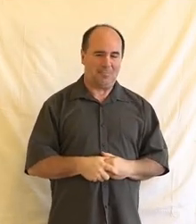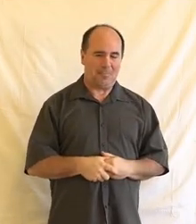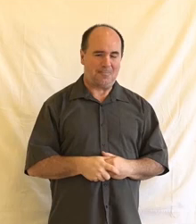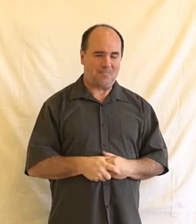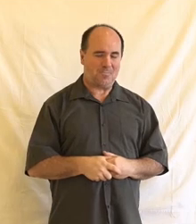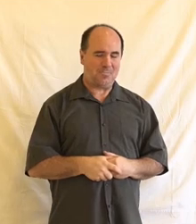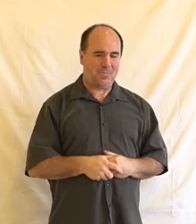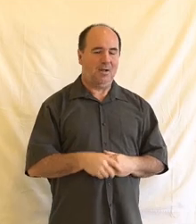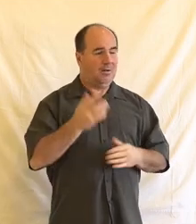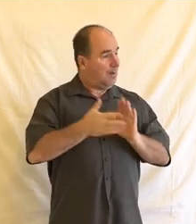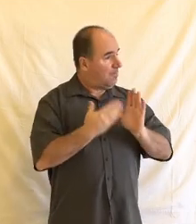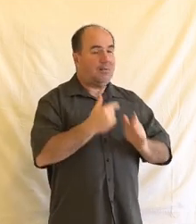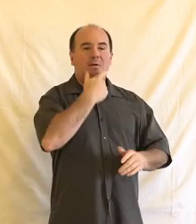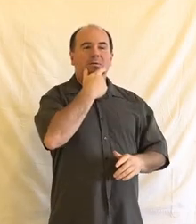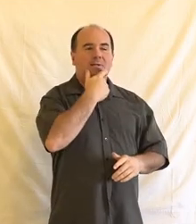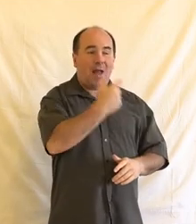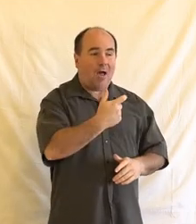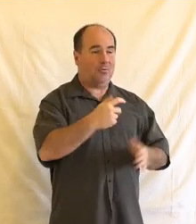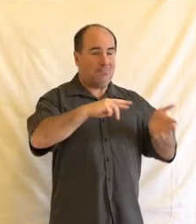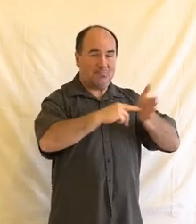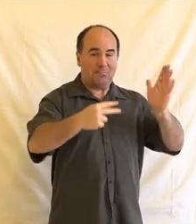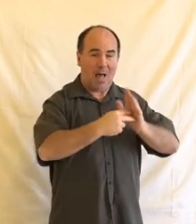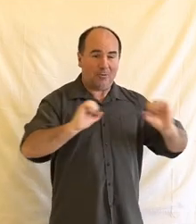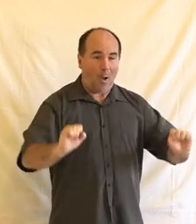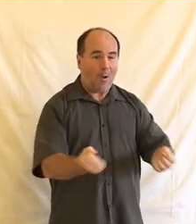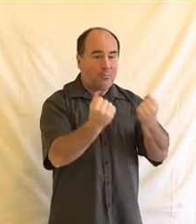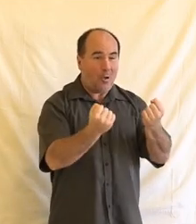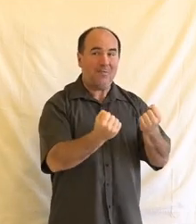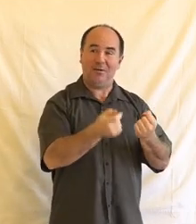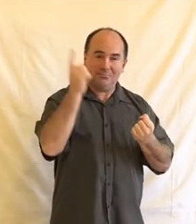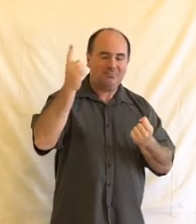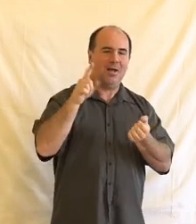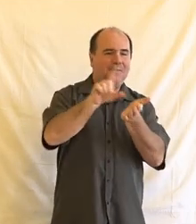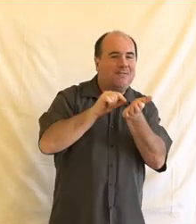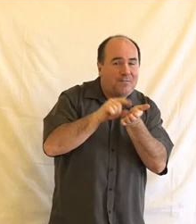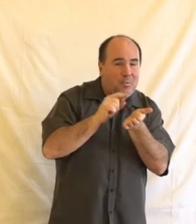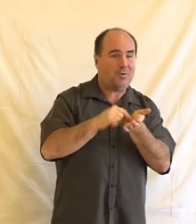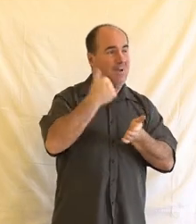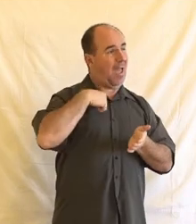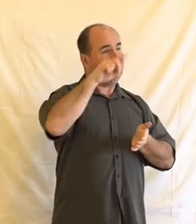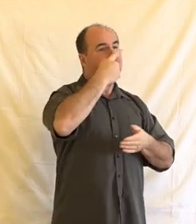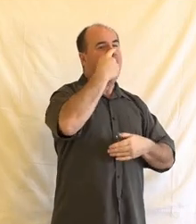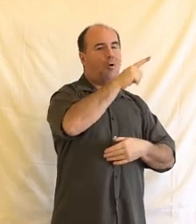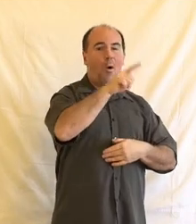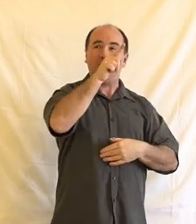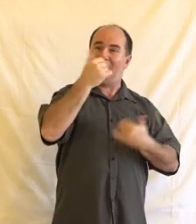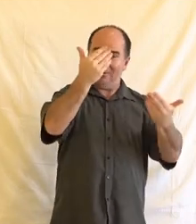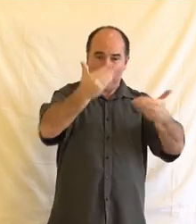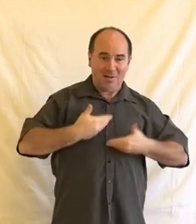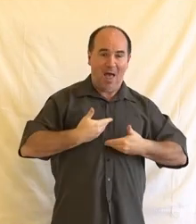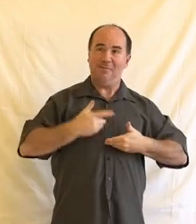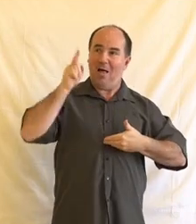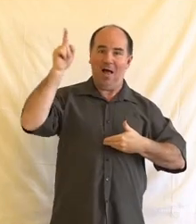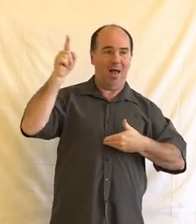národního plánu obnovy, využít příležitosti, že nám teď Evropská komise dává peníze na to, abychom mohli nějakým způsobem rozvinout svoji